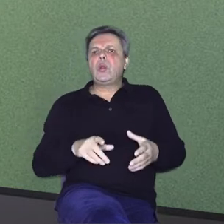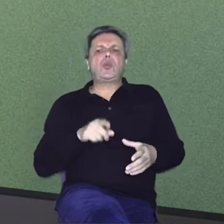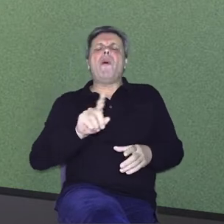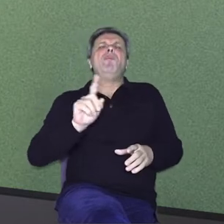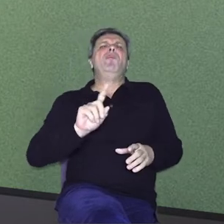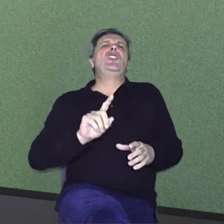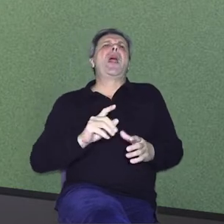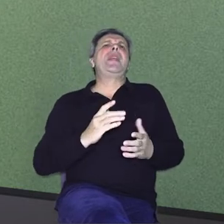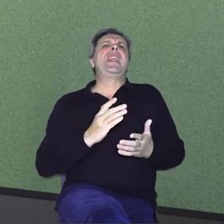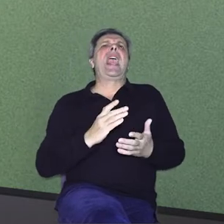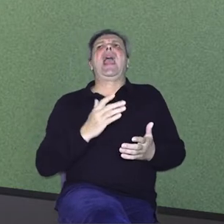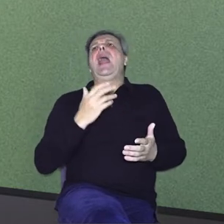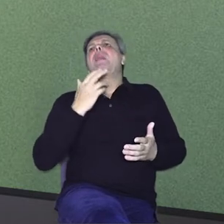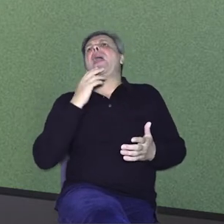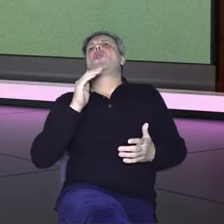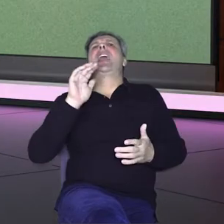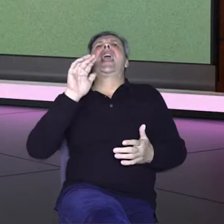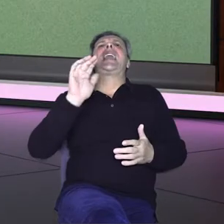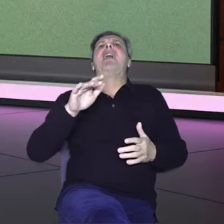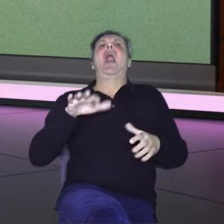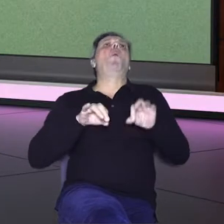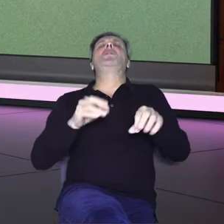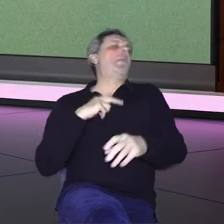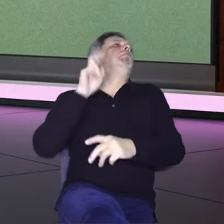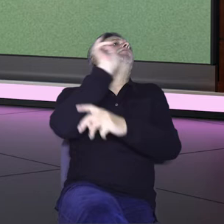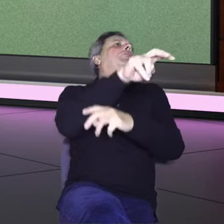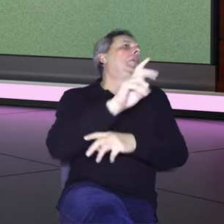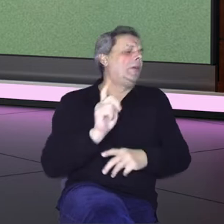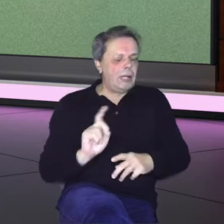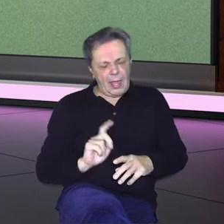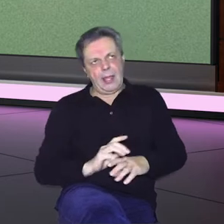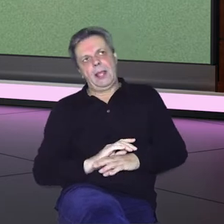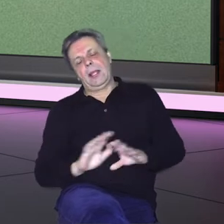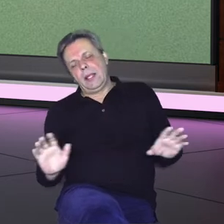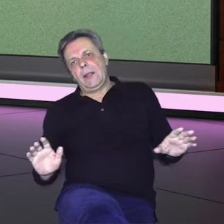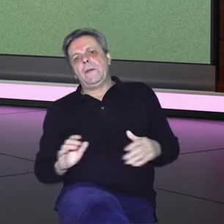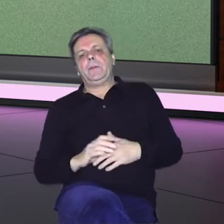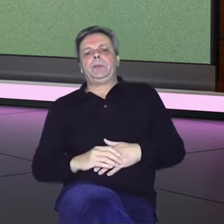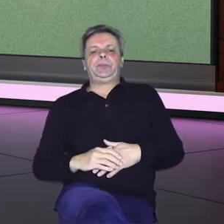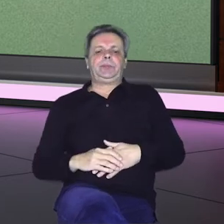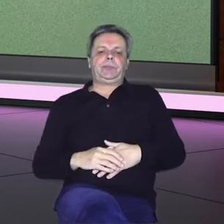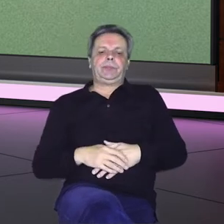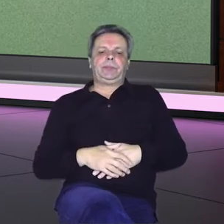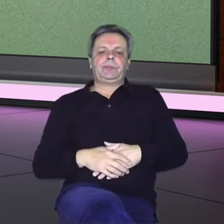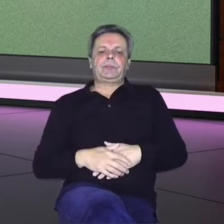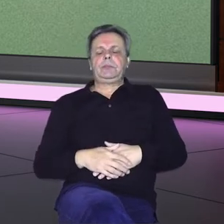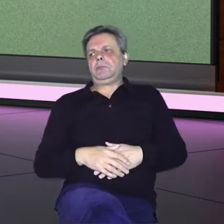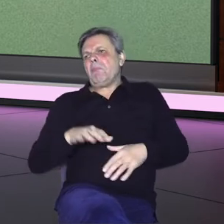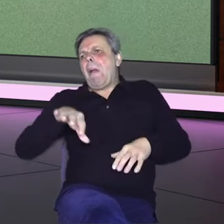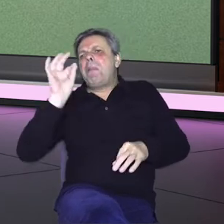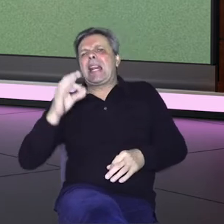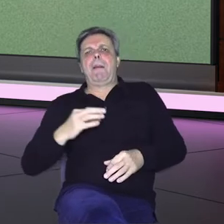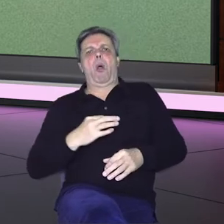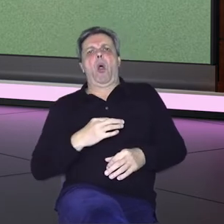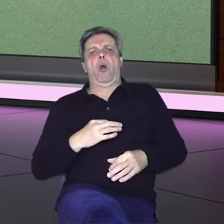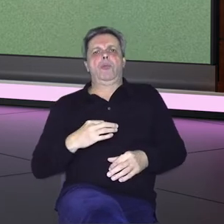nije to više da se netko javlja s ceste. Samo tako, da li smo oglazbiramo, misli li mistera, već